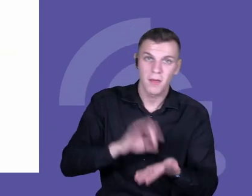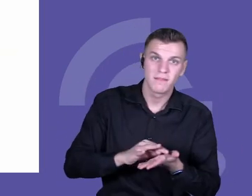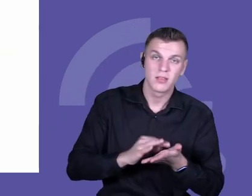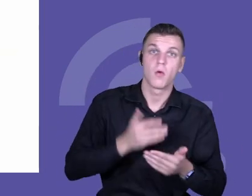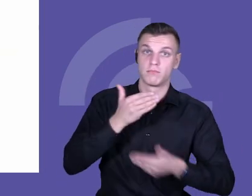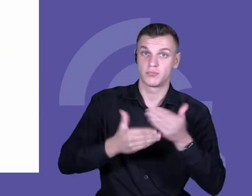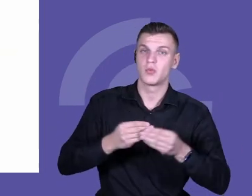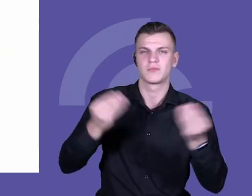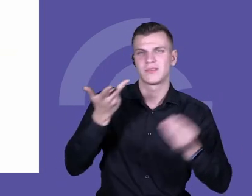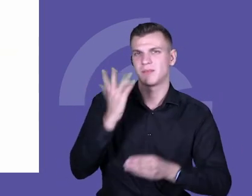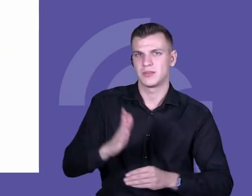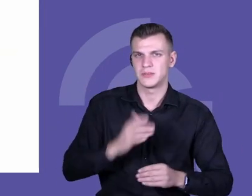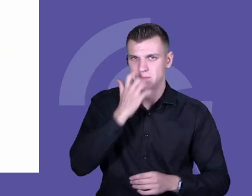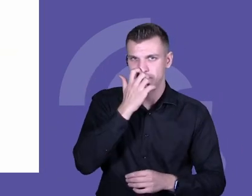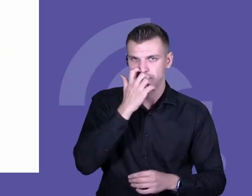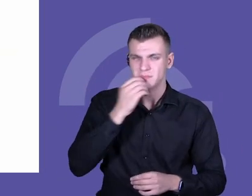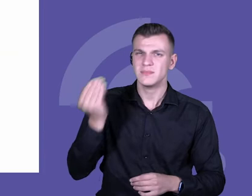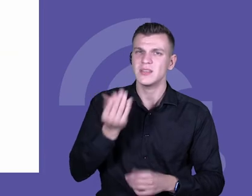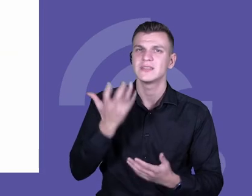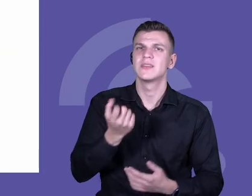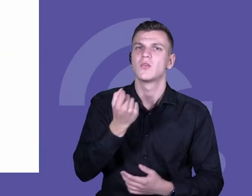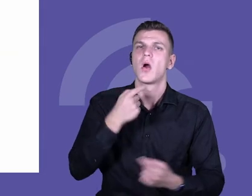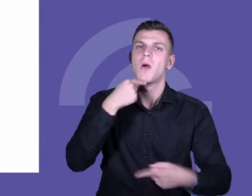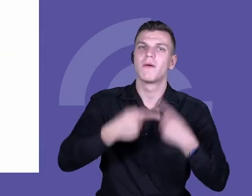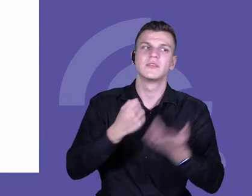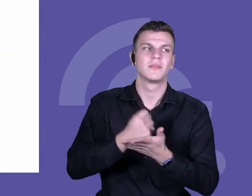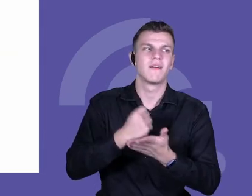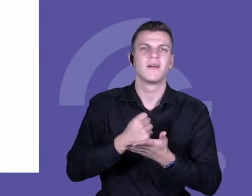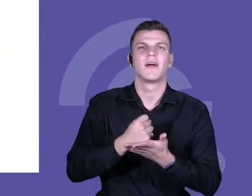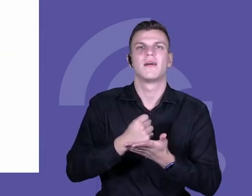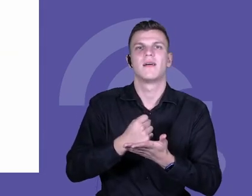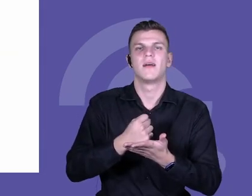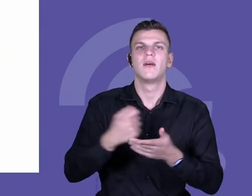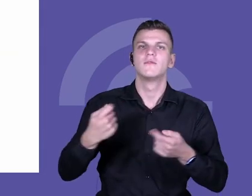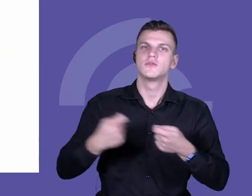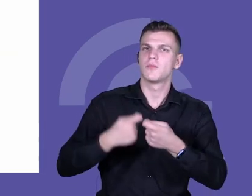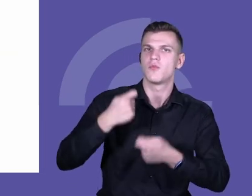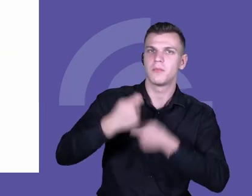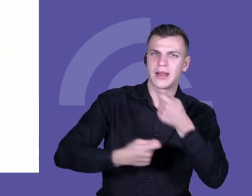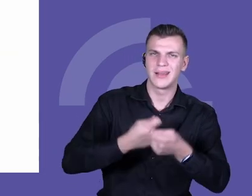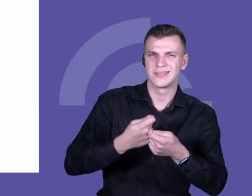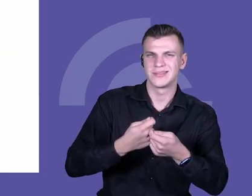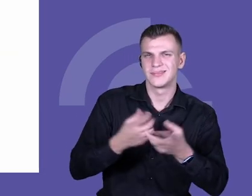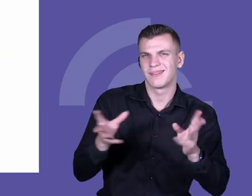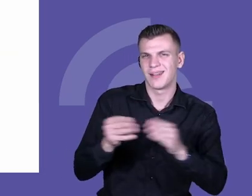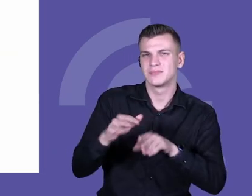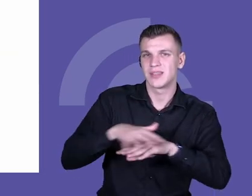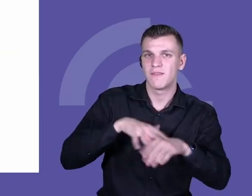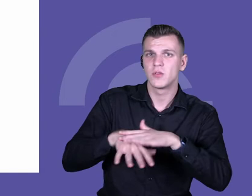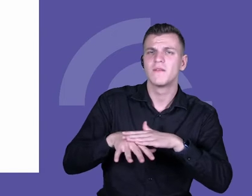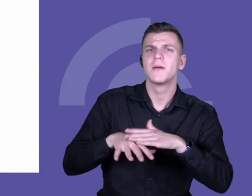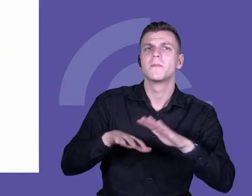kilka słów na temat logistyki tej współpracy zawodowej pomiędzy